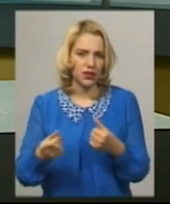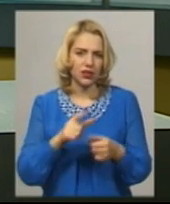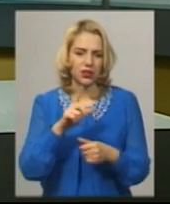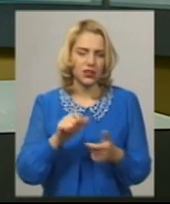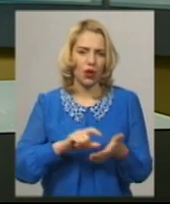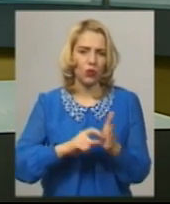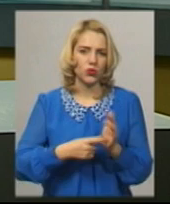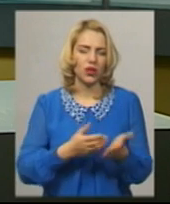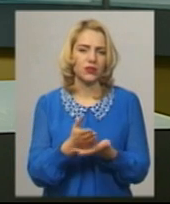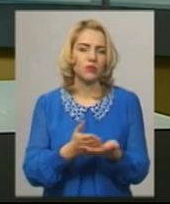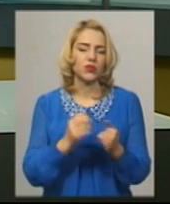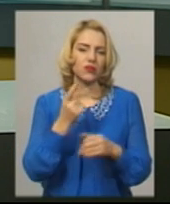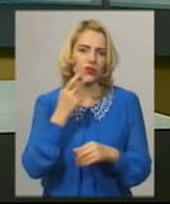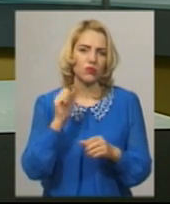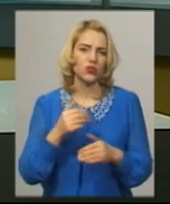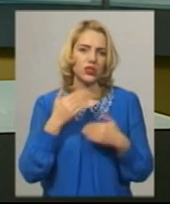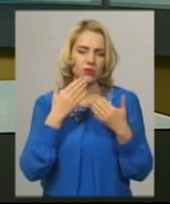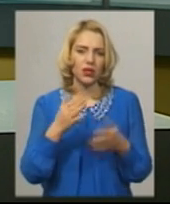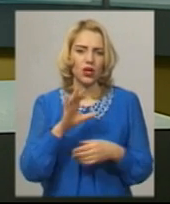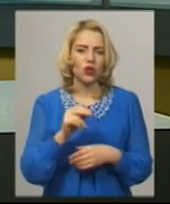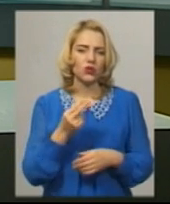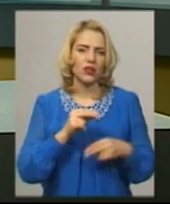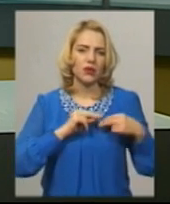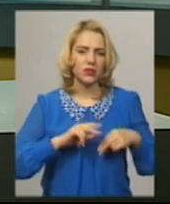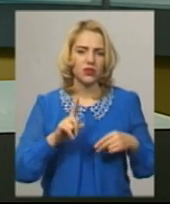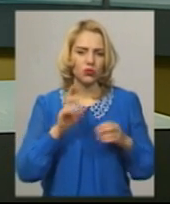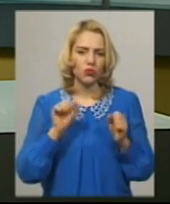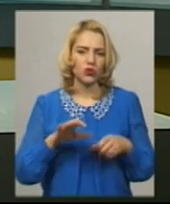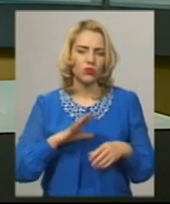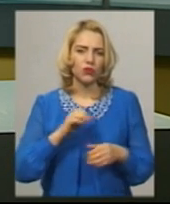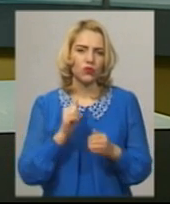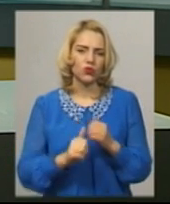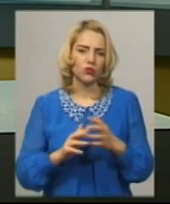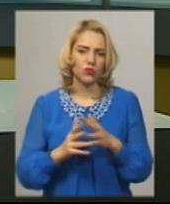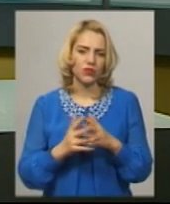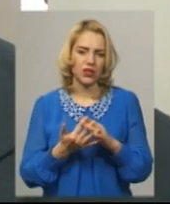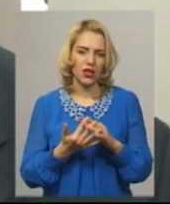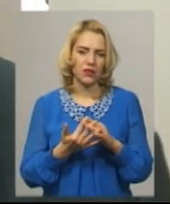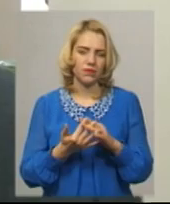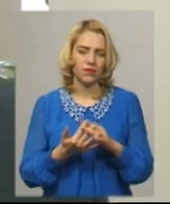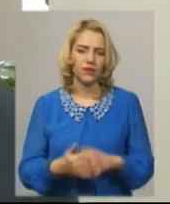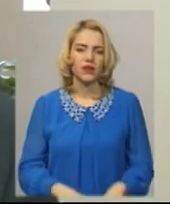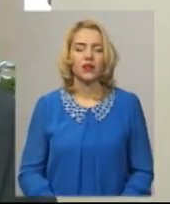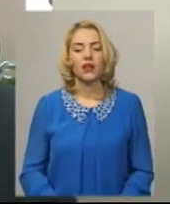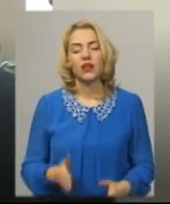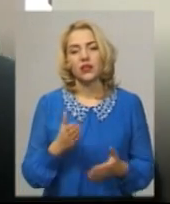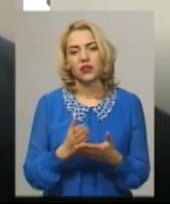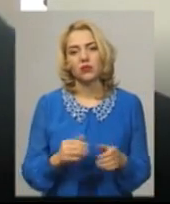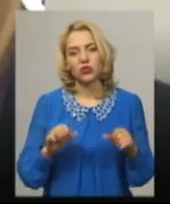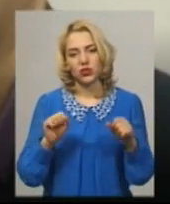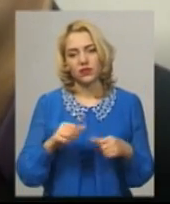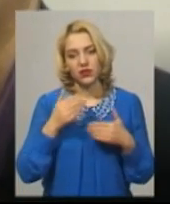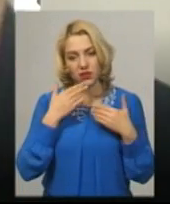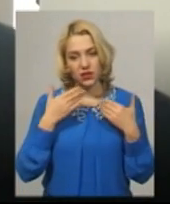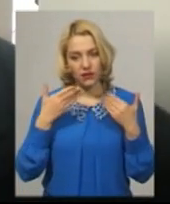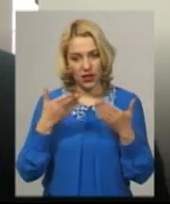комунальні послуги, вона завжди може звернутися до соціального працівника, який має бути у кожному селі. Є